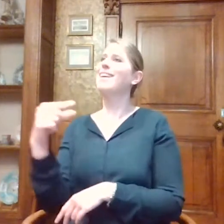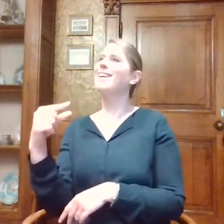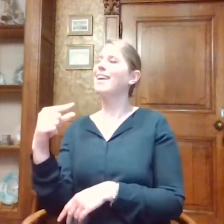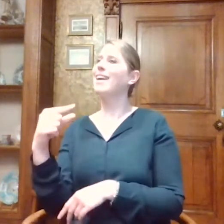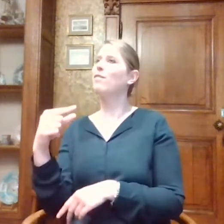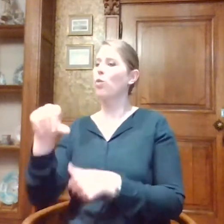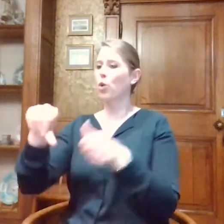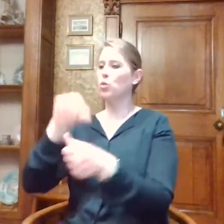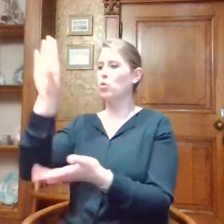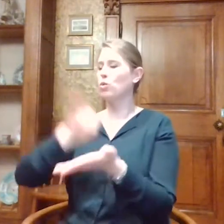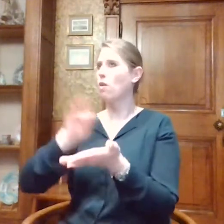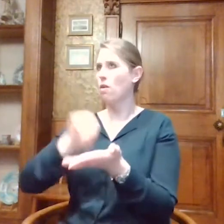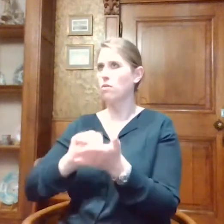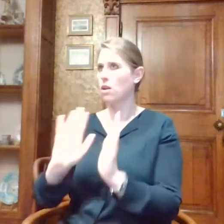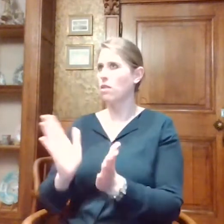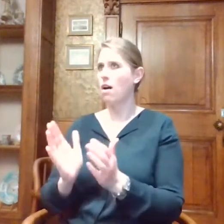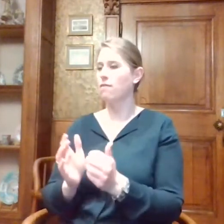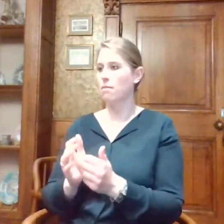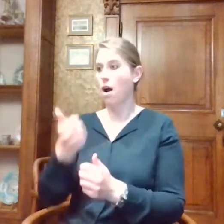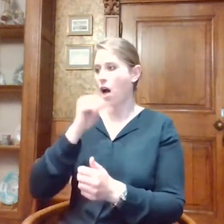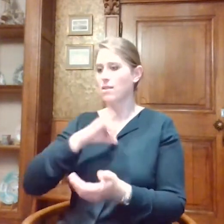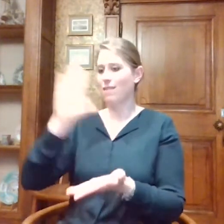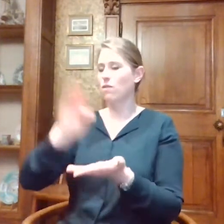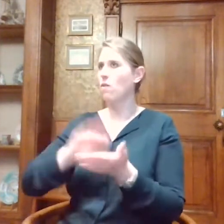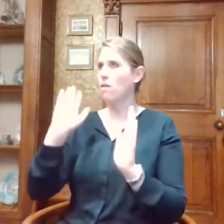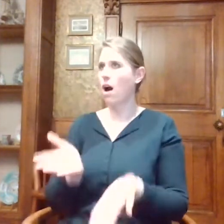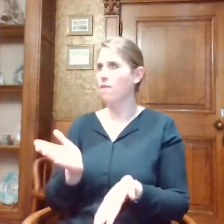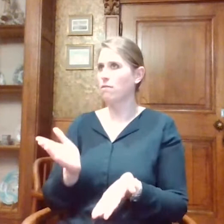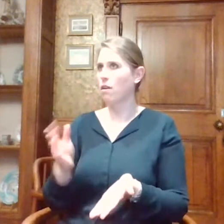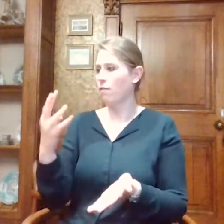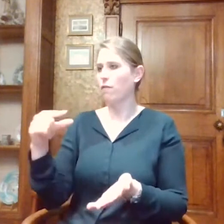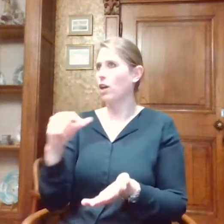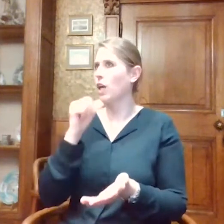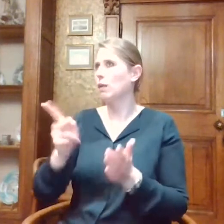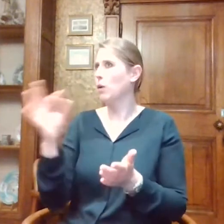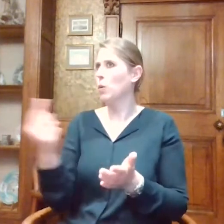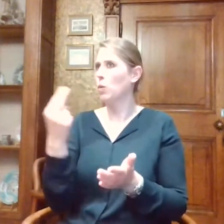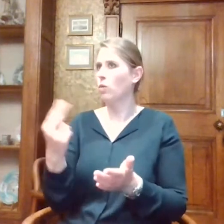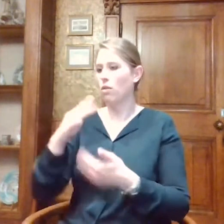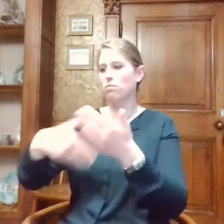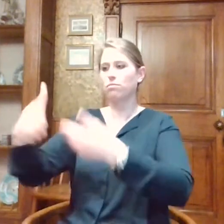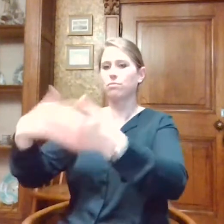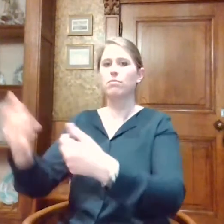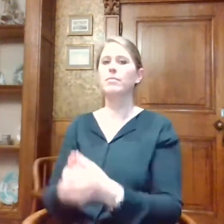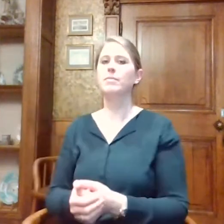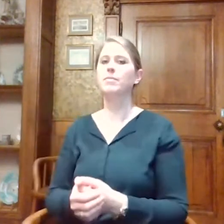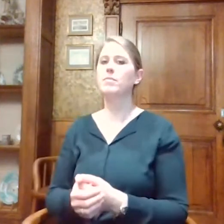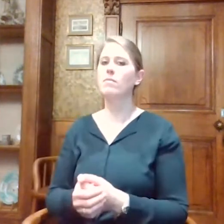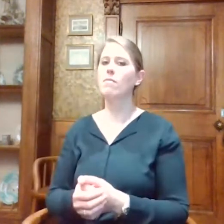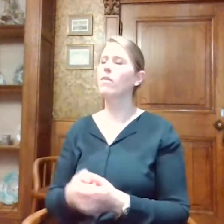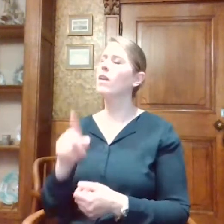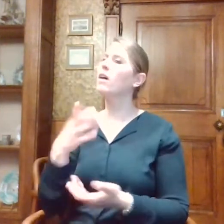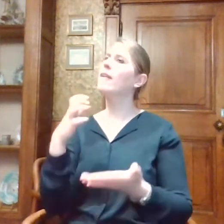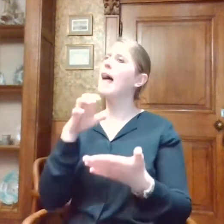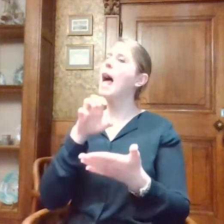om de tour te downloaden. Maar vanaf dan is het eigenlijk lopend. En is het ook een handige app